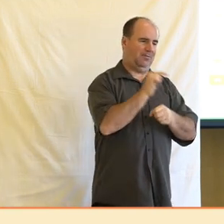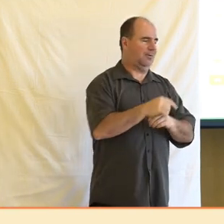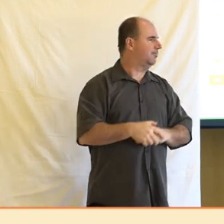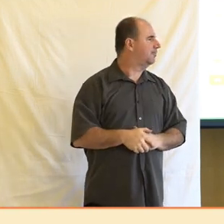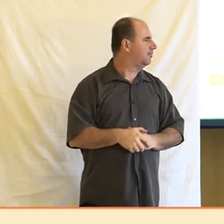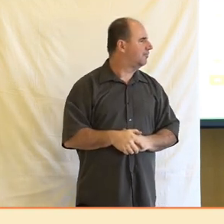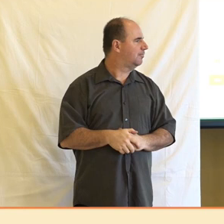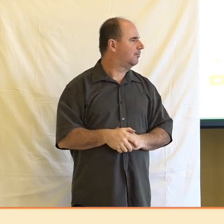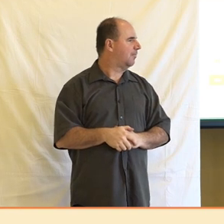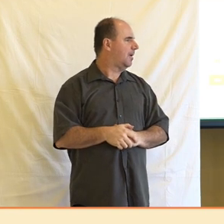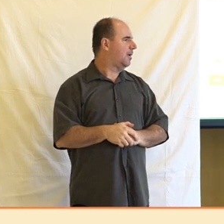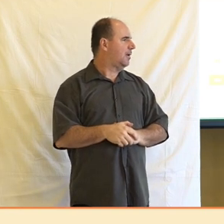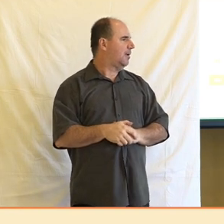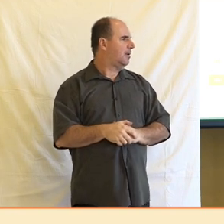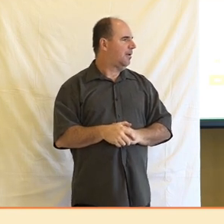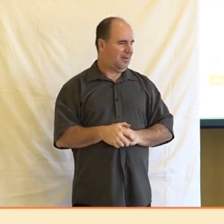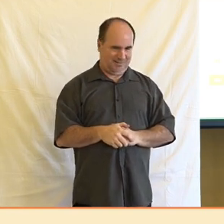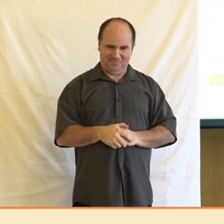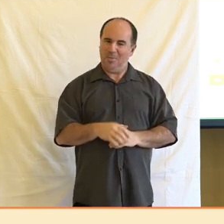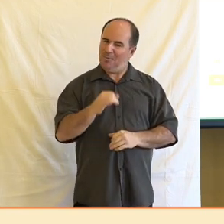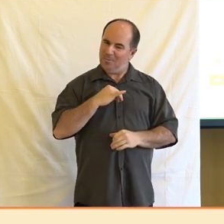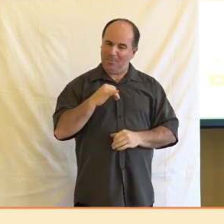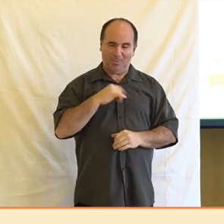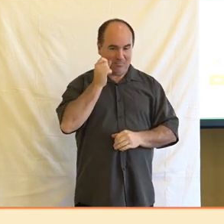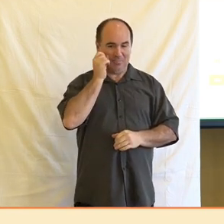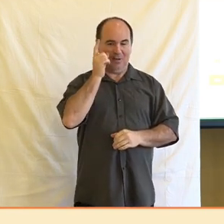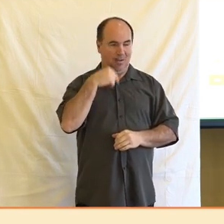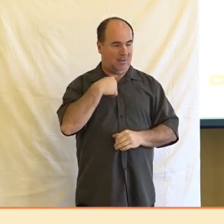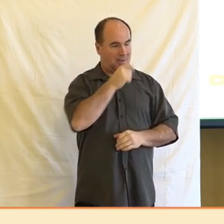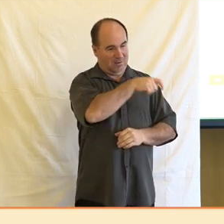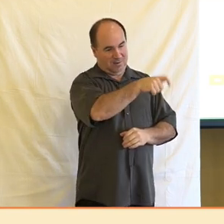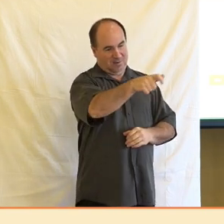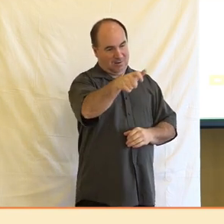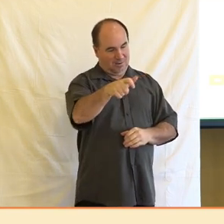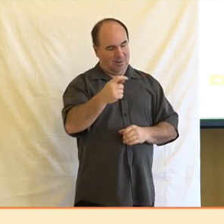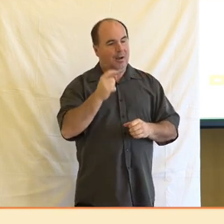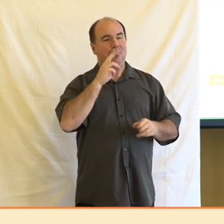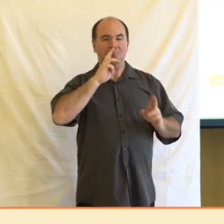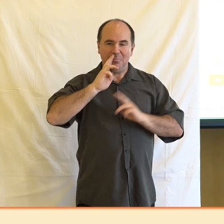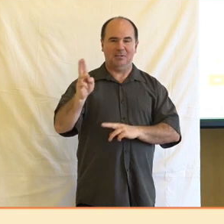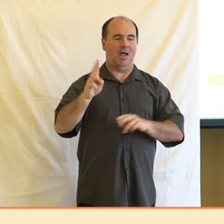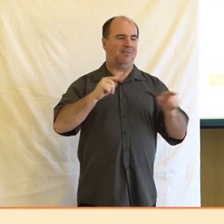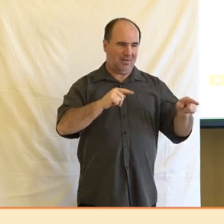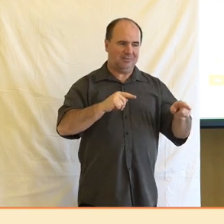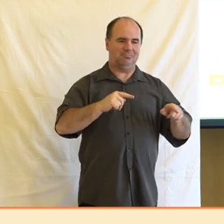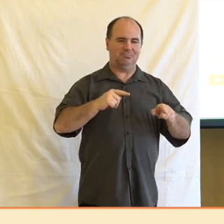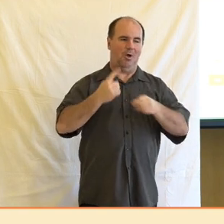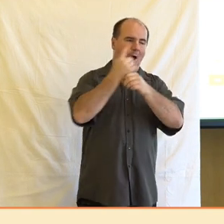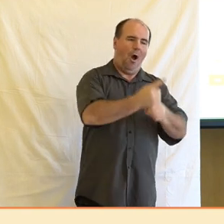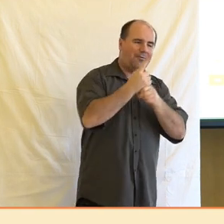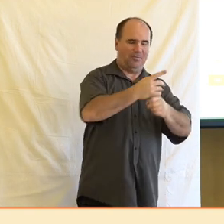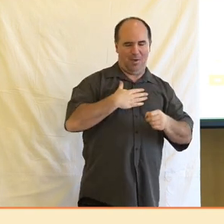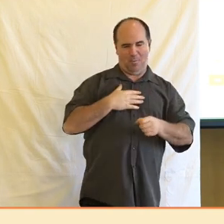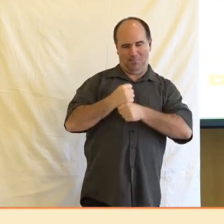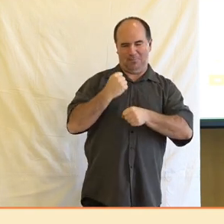respondenti přiznávají, že jich práci ovlivňují konkurenční média, ale přiznávají to, že